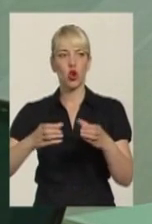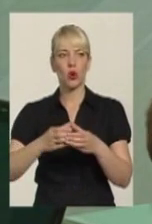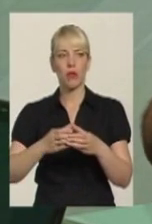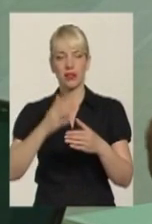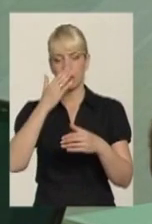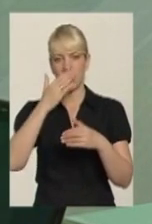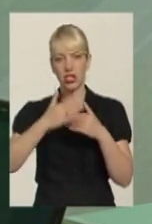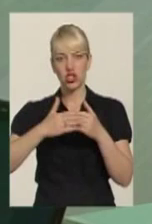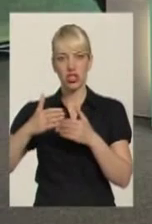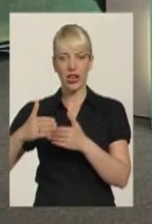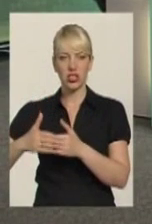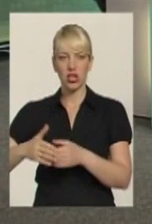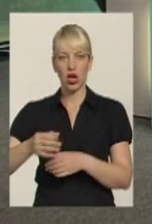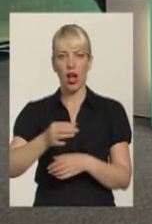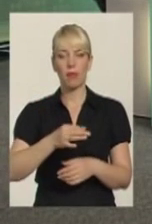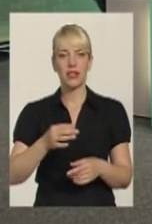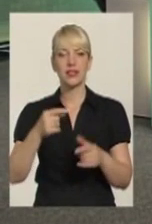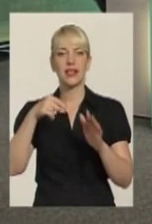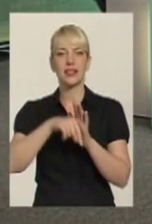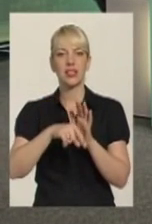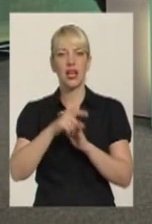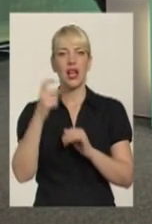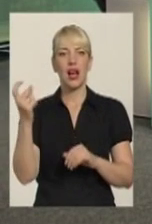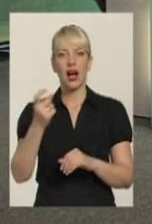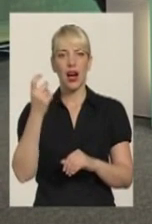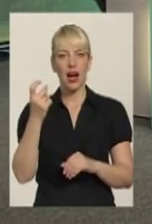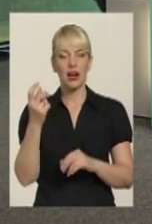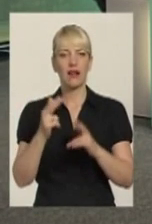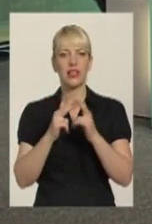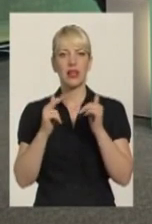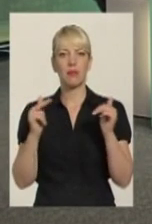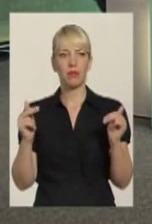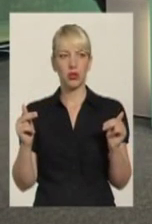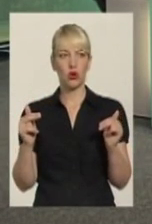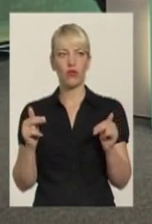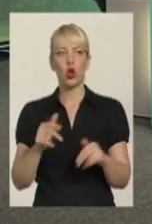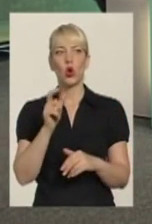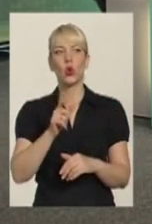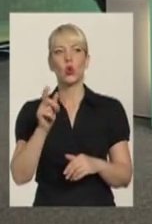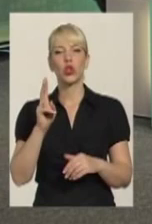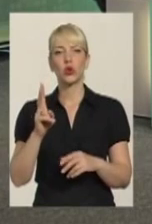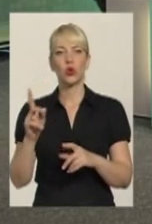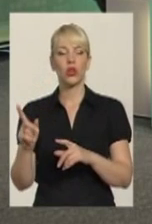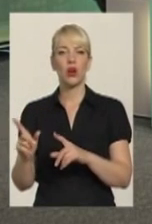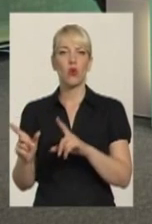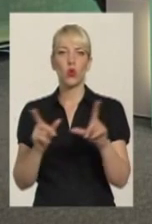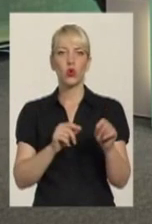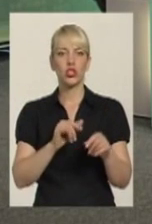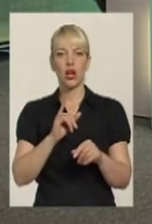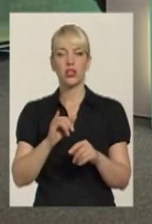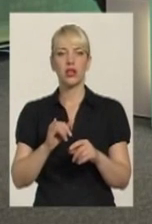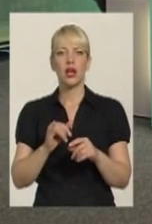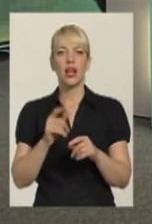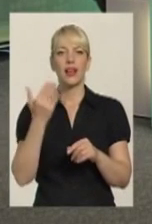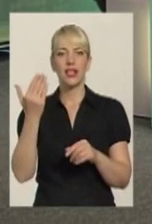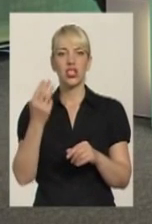ближайших областях, т.е. Харковська, Днепропетровська, тому що люди, які виїжджають оттуда, їхнє желання